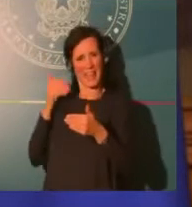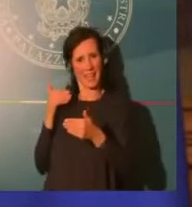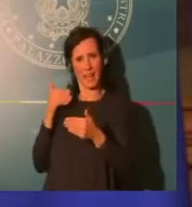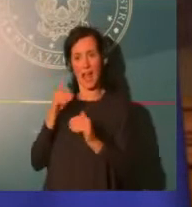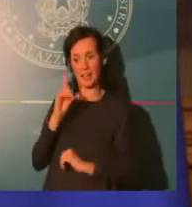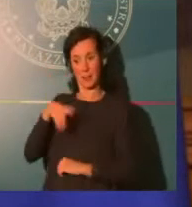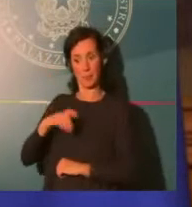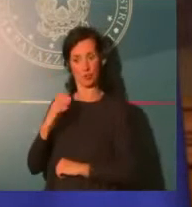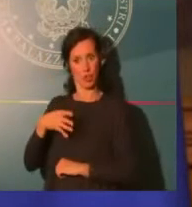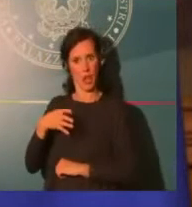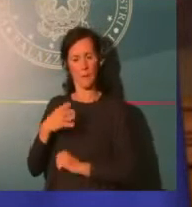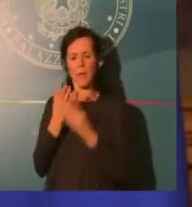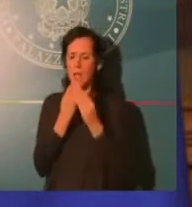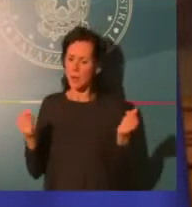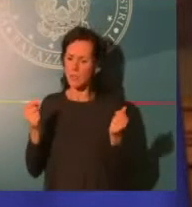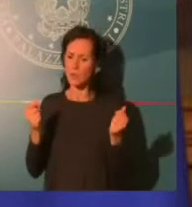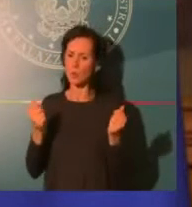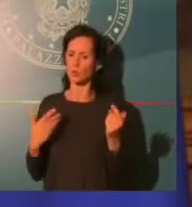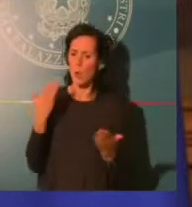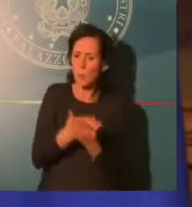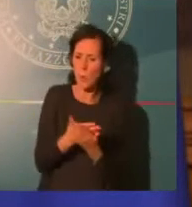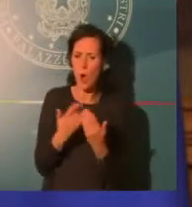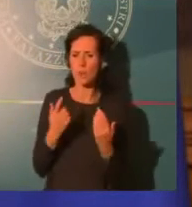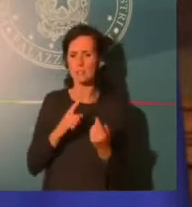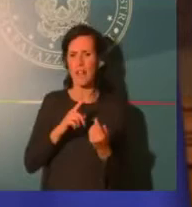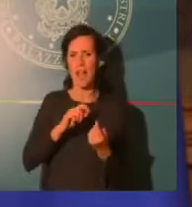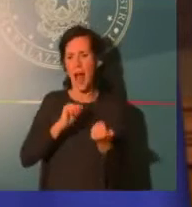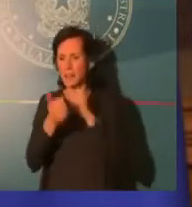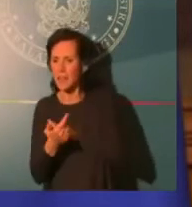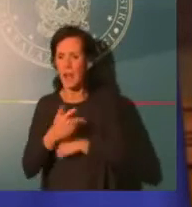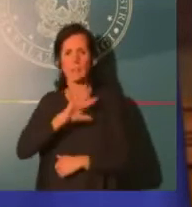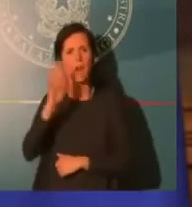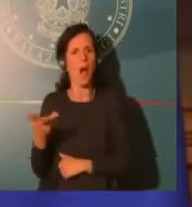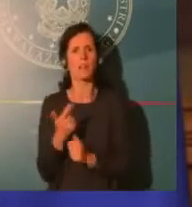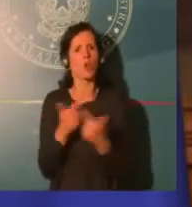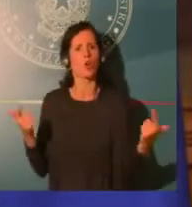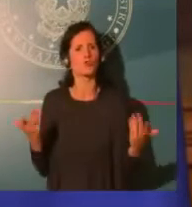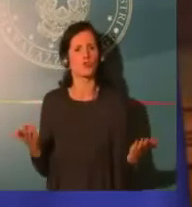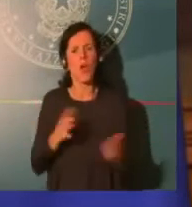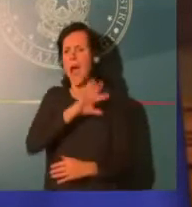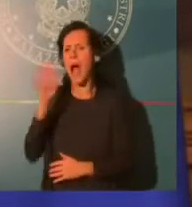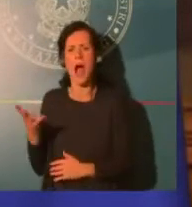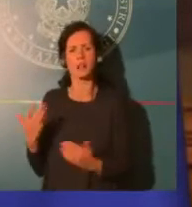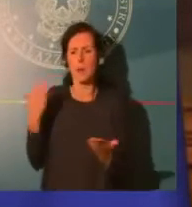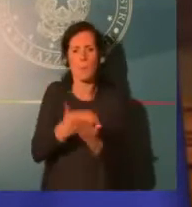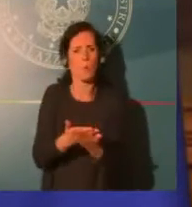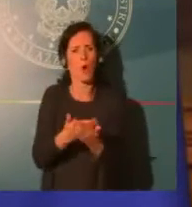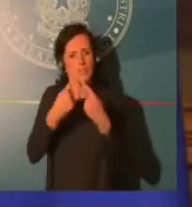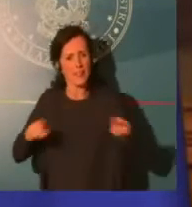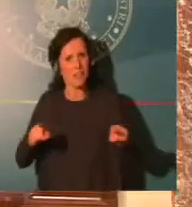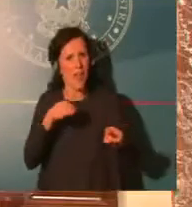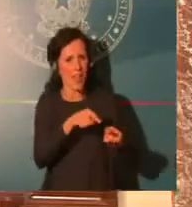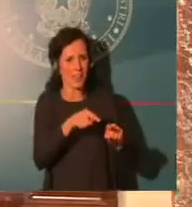sono state altre e abbiamo considerate queste come quelle più opportune, anzi necessarie.